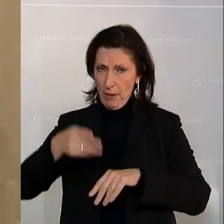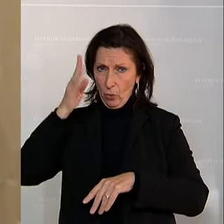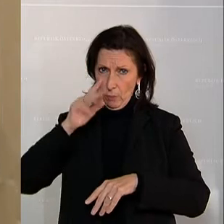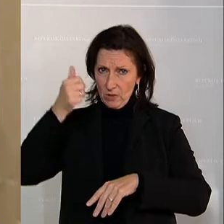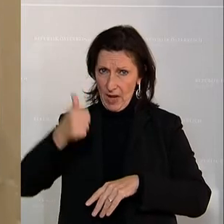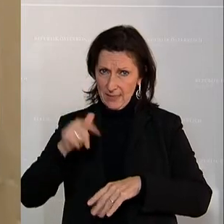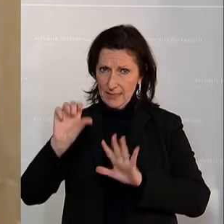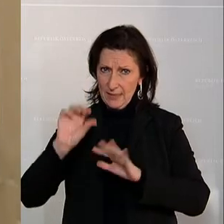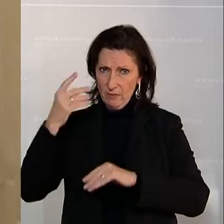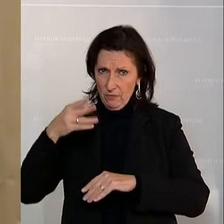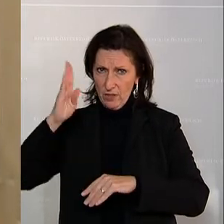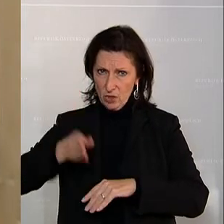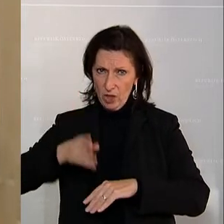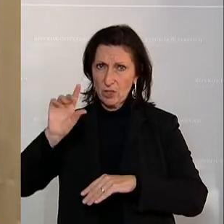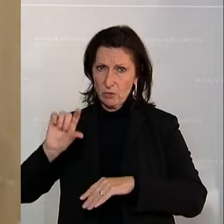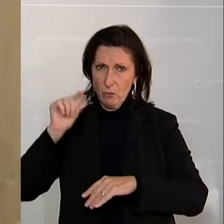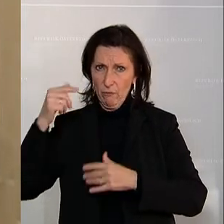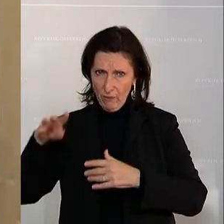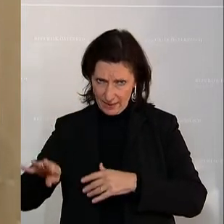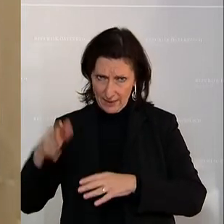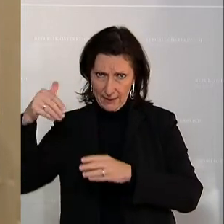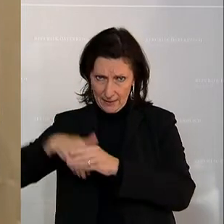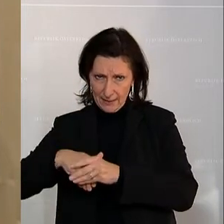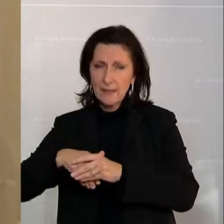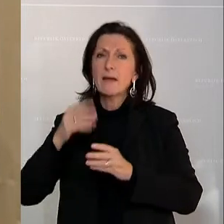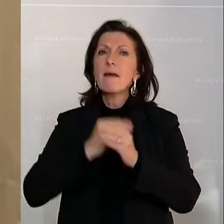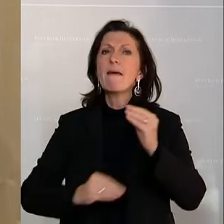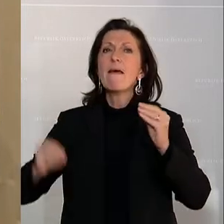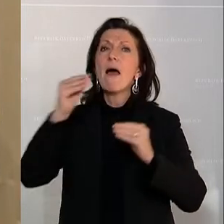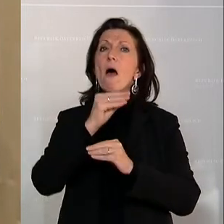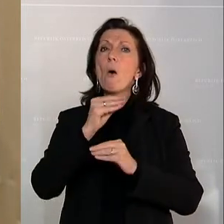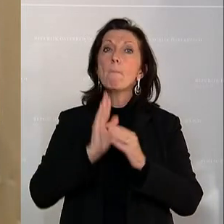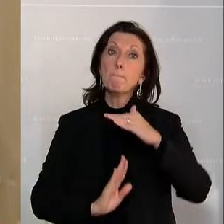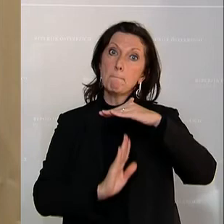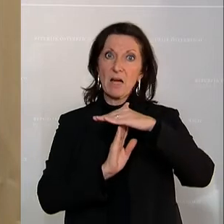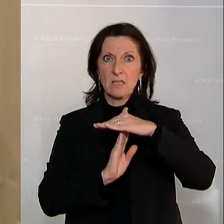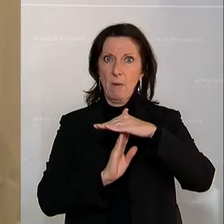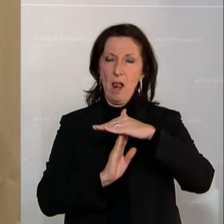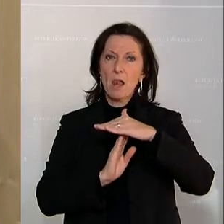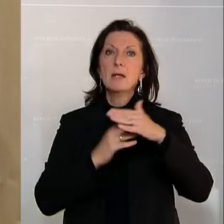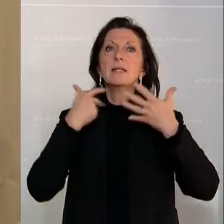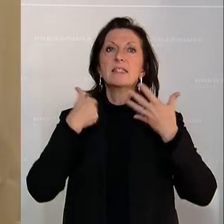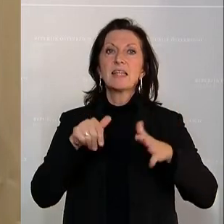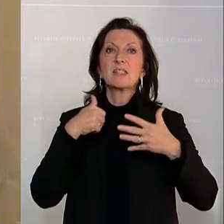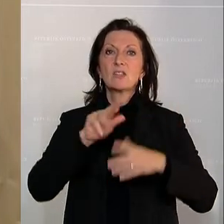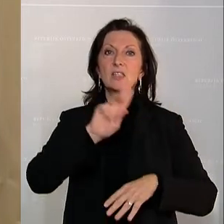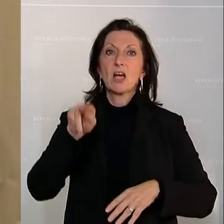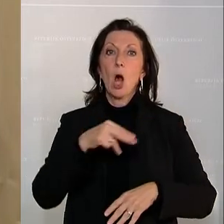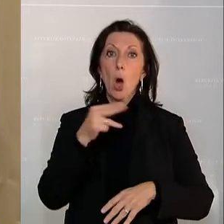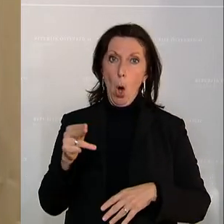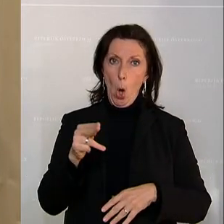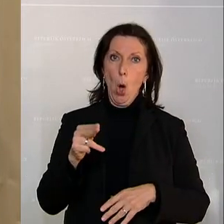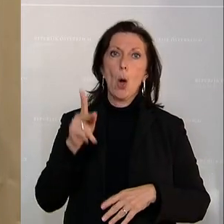-214 erfasst sind, darf die Erhöhung nach Absatz 1 maximal aber 66 Euro unter